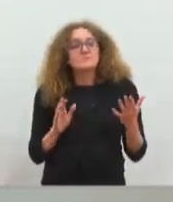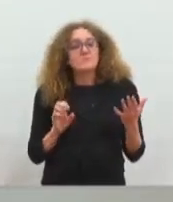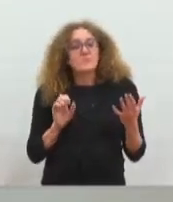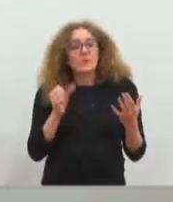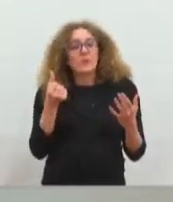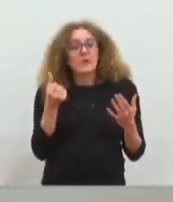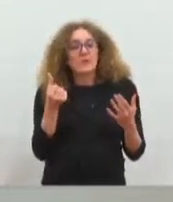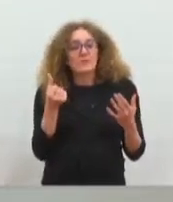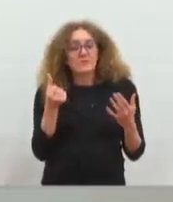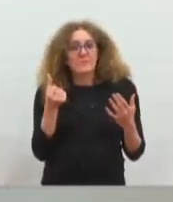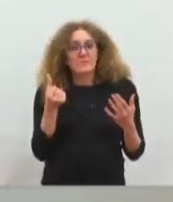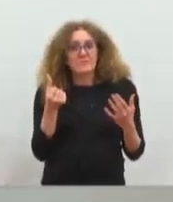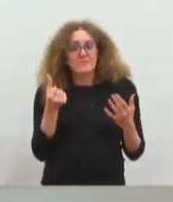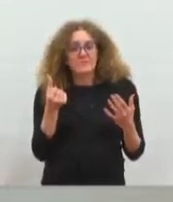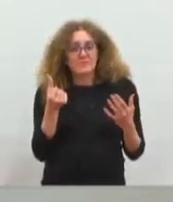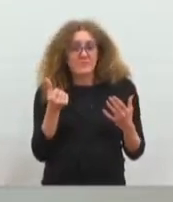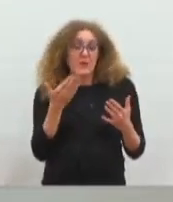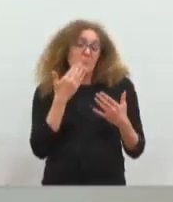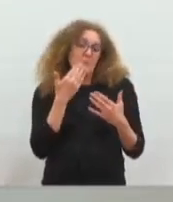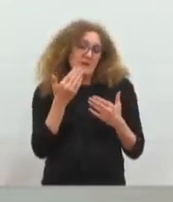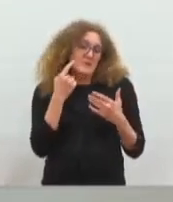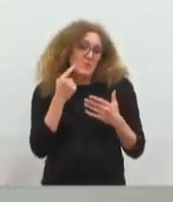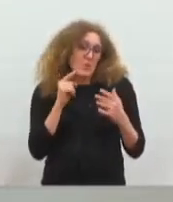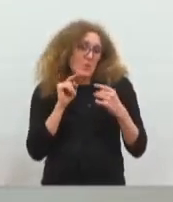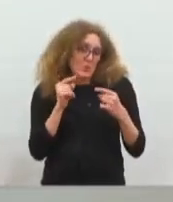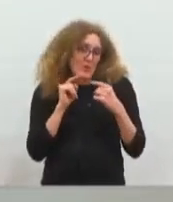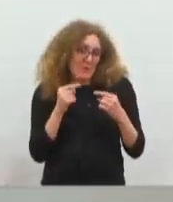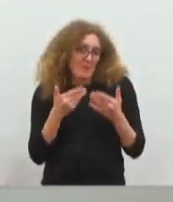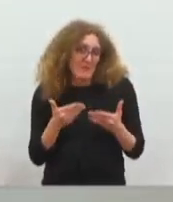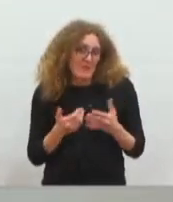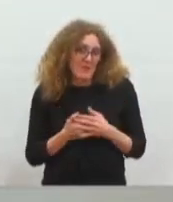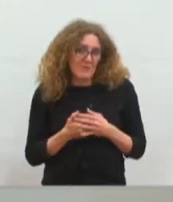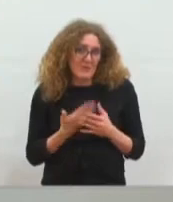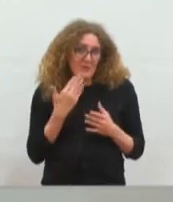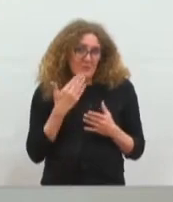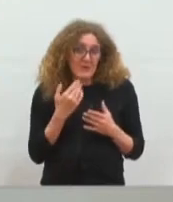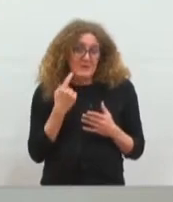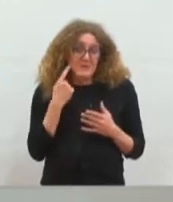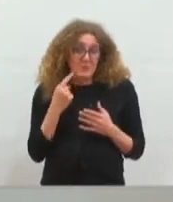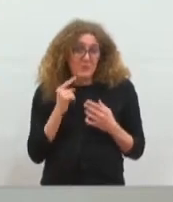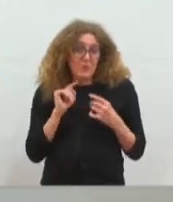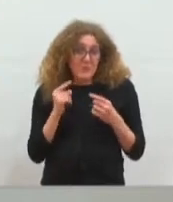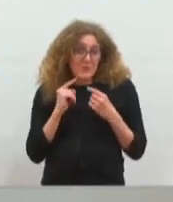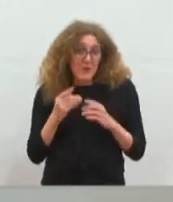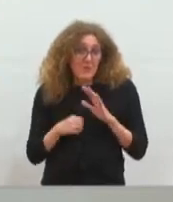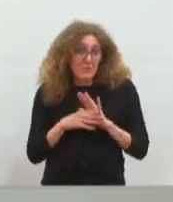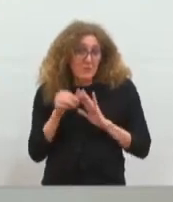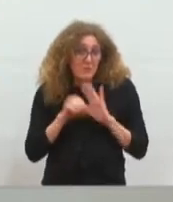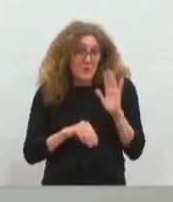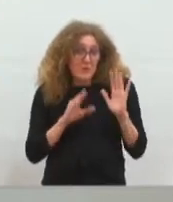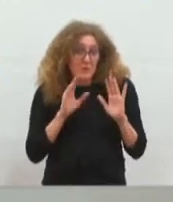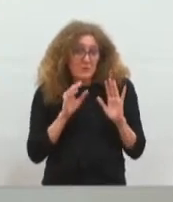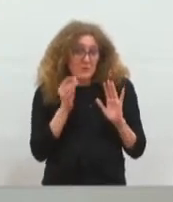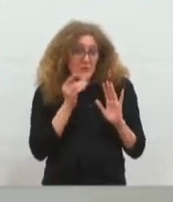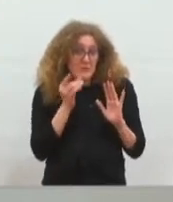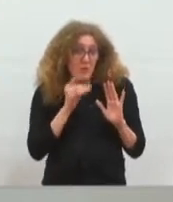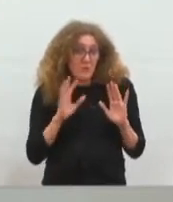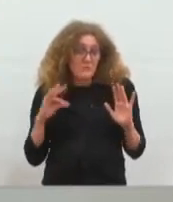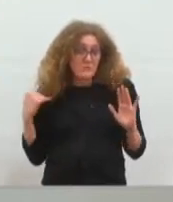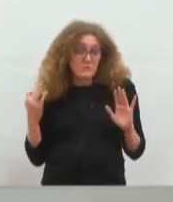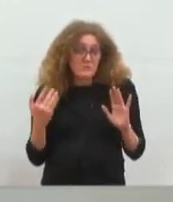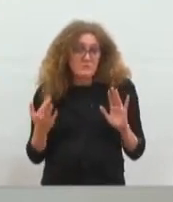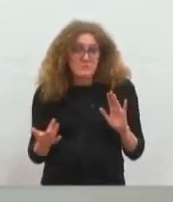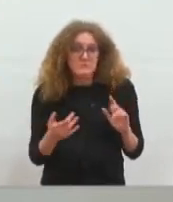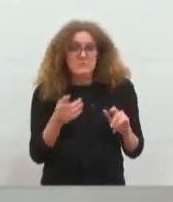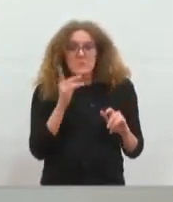d'abord pour le débat que vous allez engager, j'espère maintenant, mais pour tout le débat qui se déroule depuis le mois de décembre, parce que j'ai reçu aussi des gens